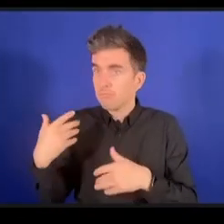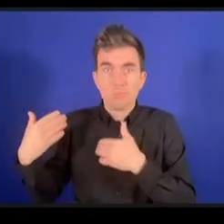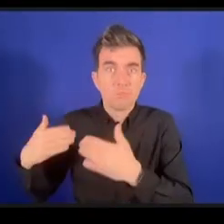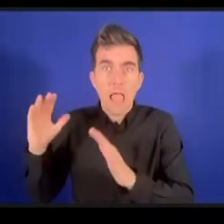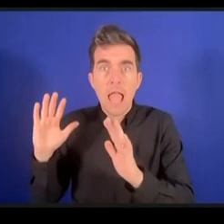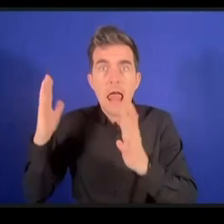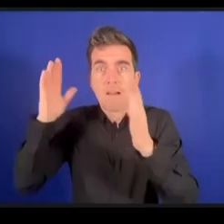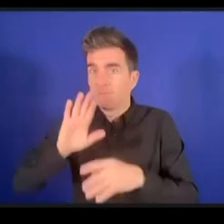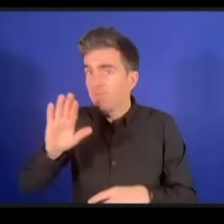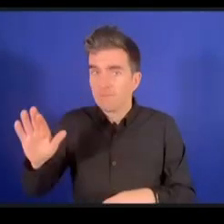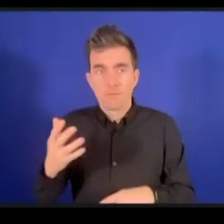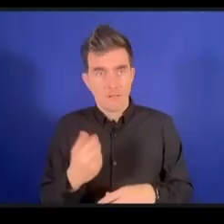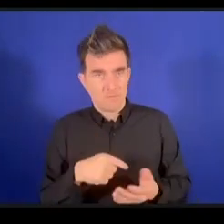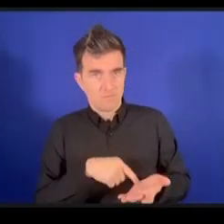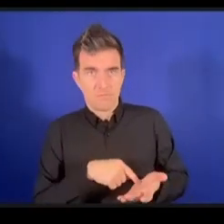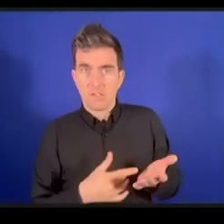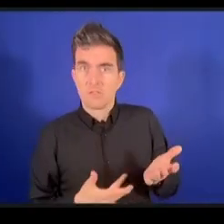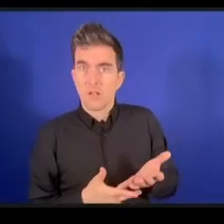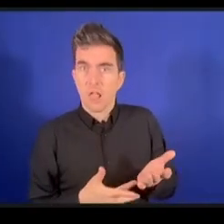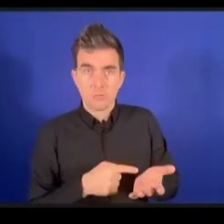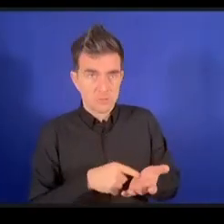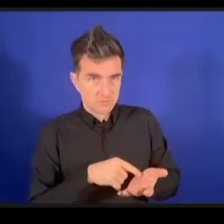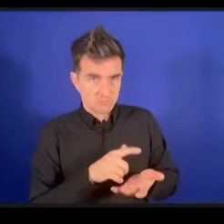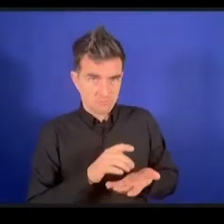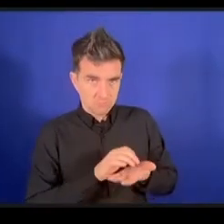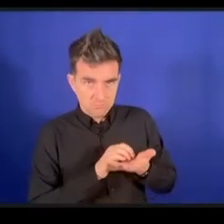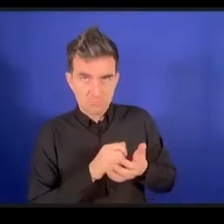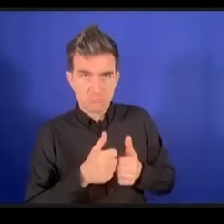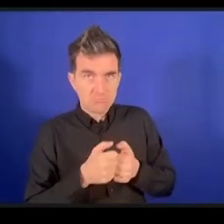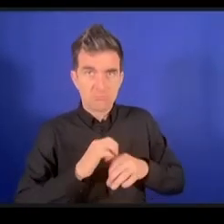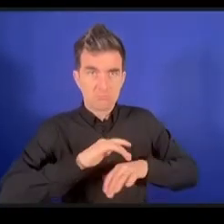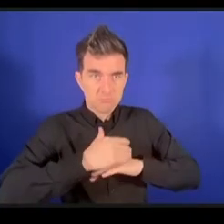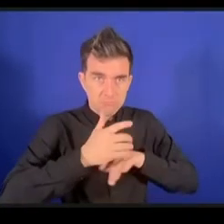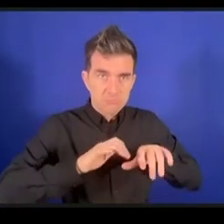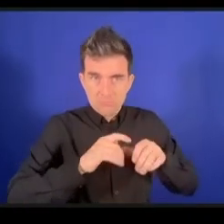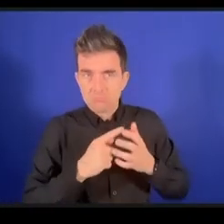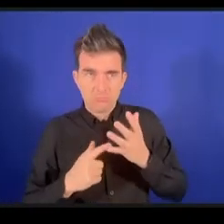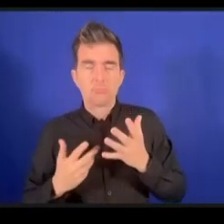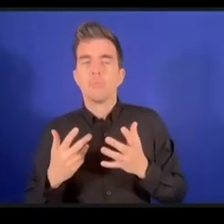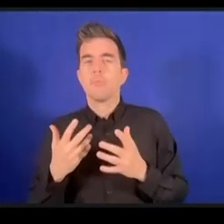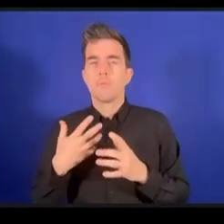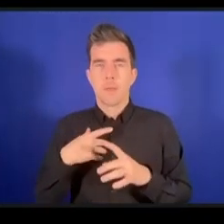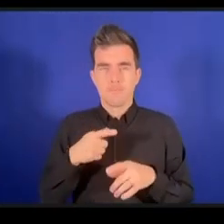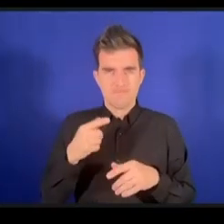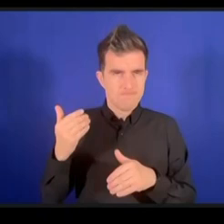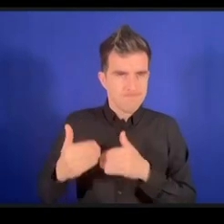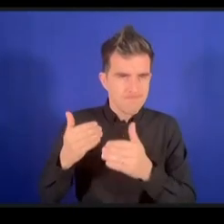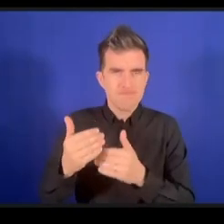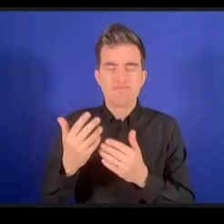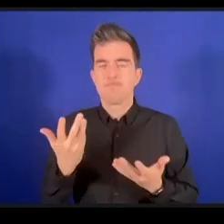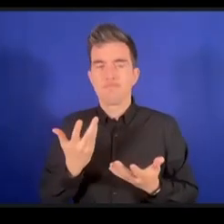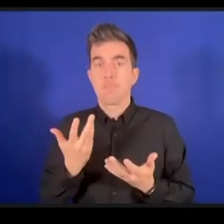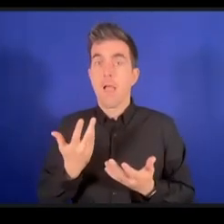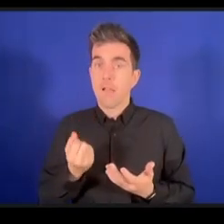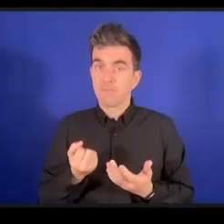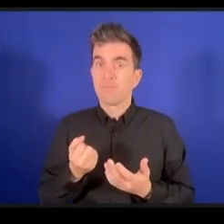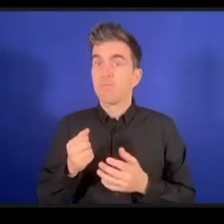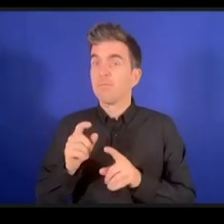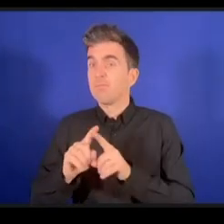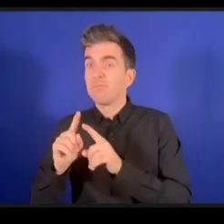المبادرات الآن هناك تكنولوجيات تمكن